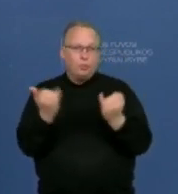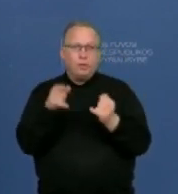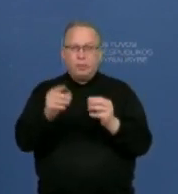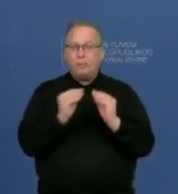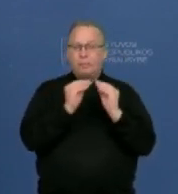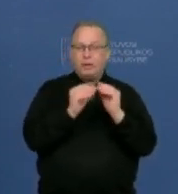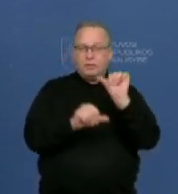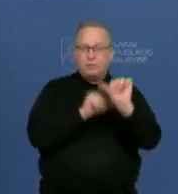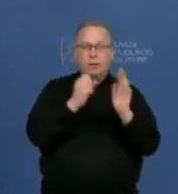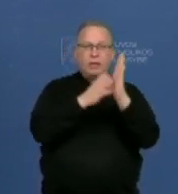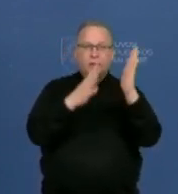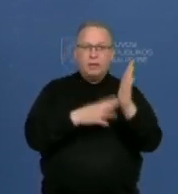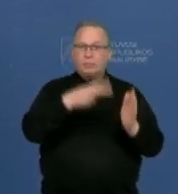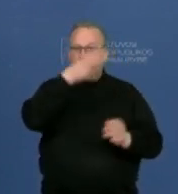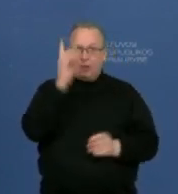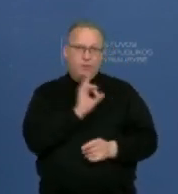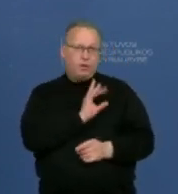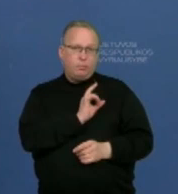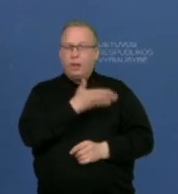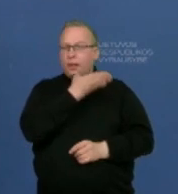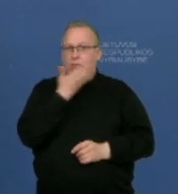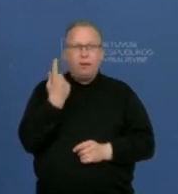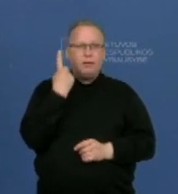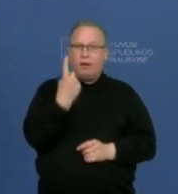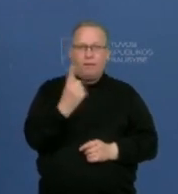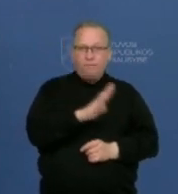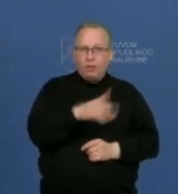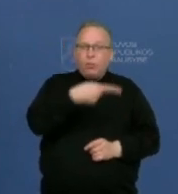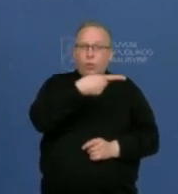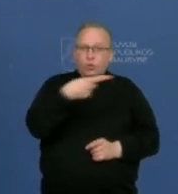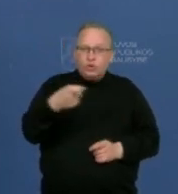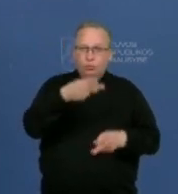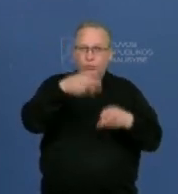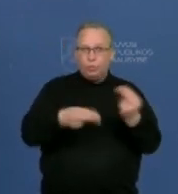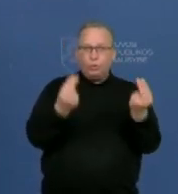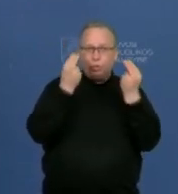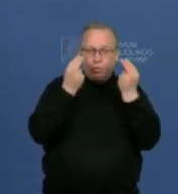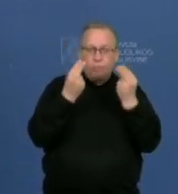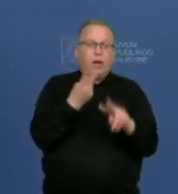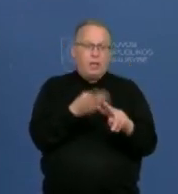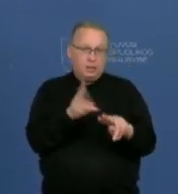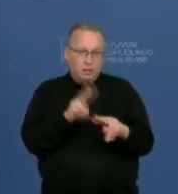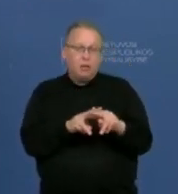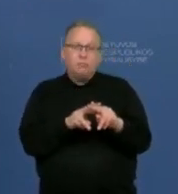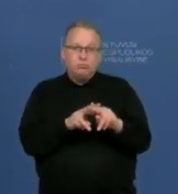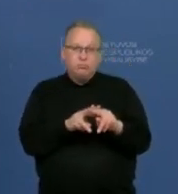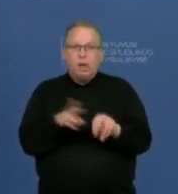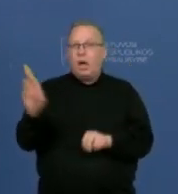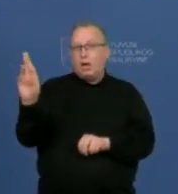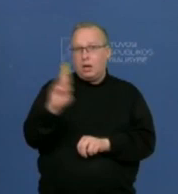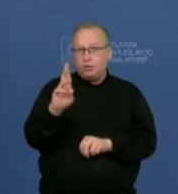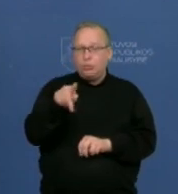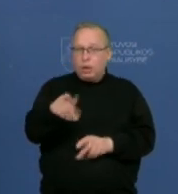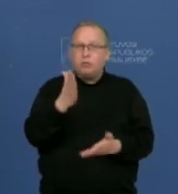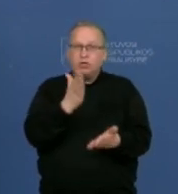dešimtmetį deviniolikoje Lietuvos gimnazijų nebuvo nie vieno šimtuko. Jūsų vertinimu ar tai, ką nors rodo ir